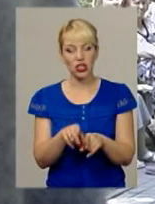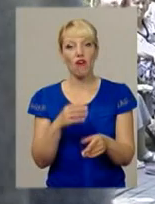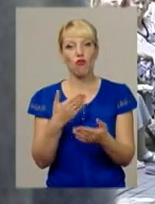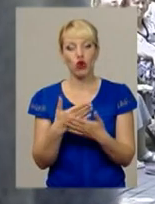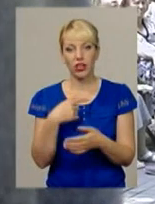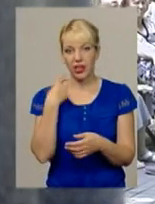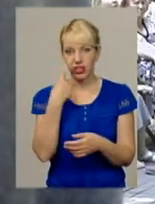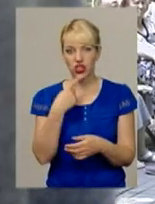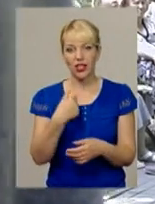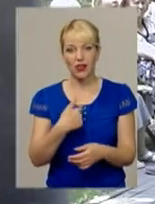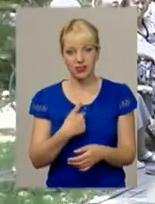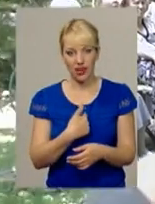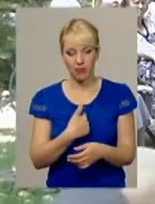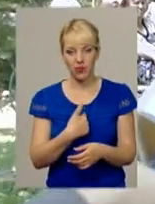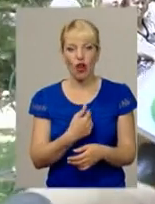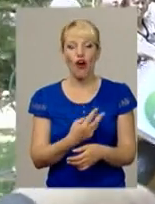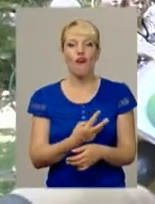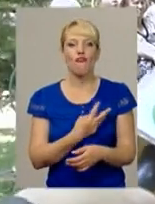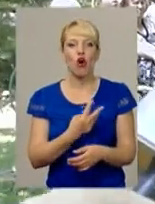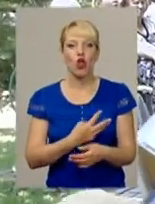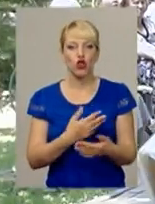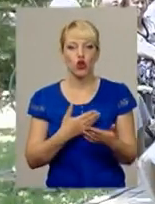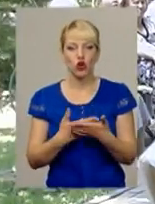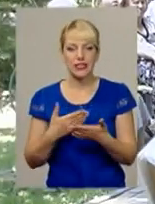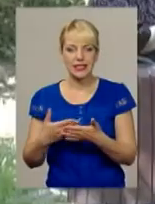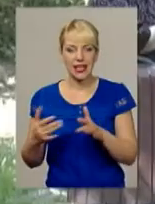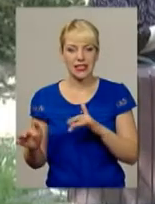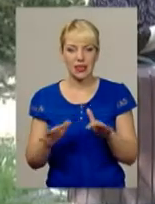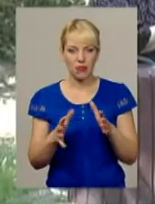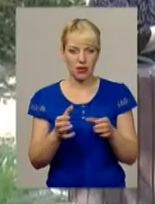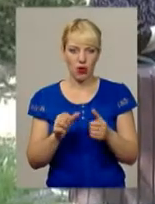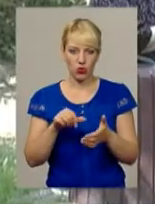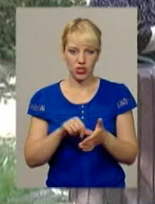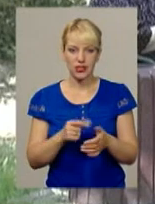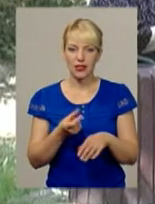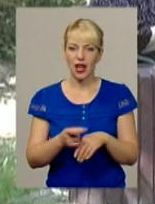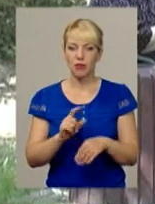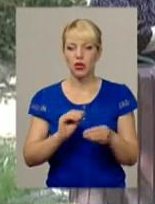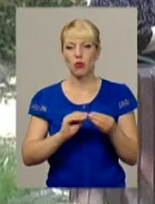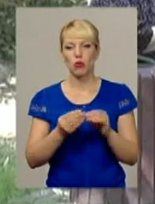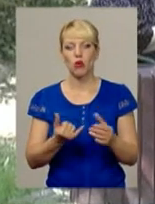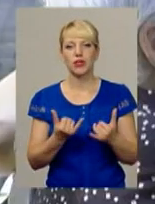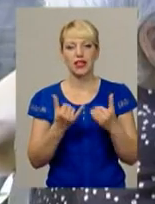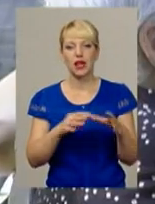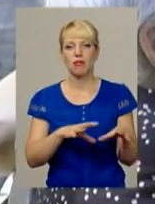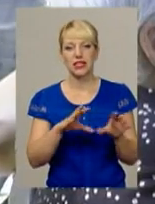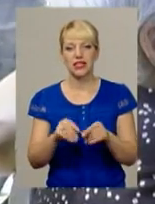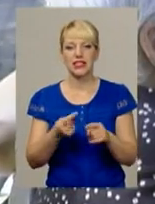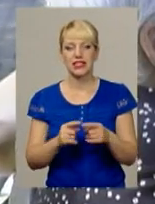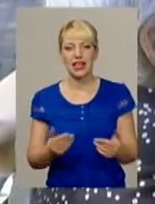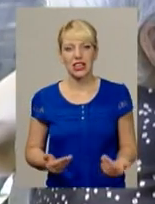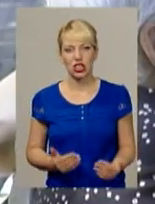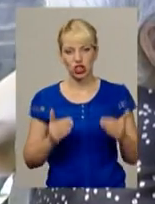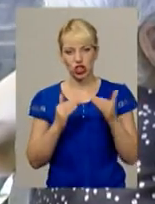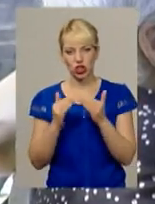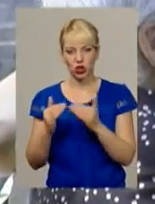в волонтерській діяльності приймаю участь. Найбільша проблема для переселенців – це житло. Сьогодні ці